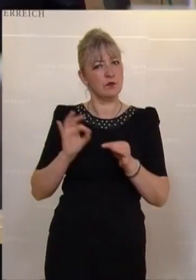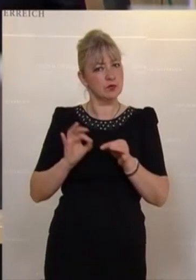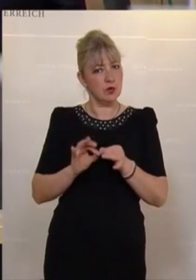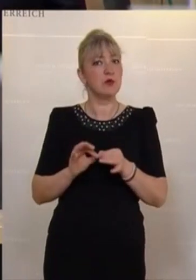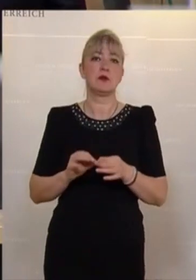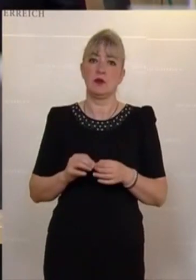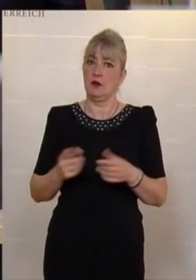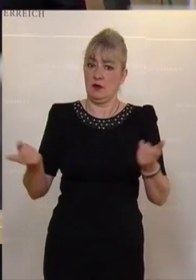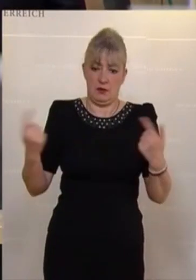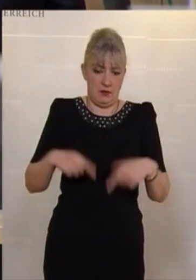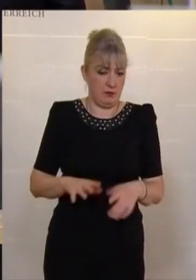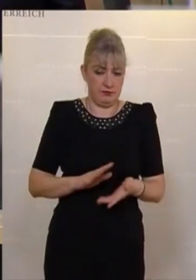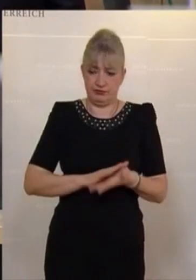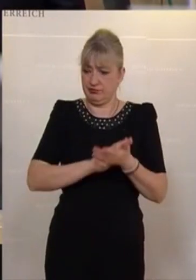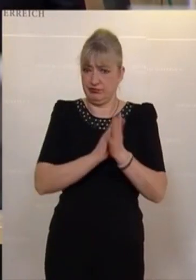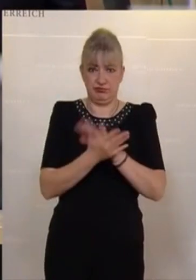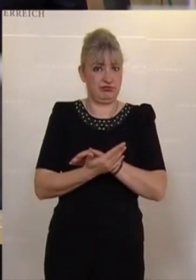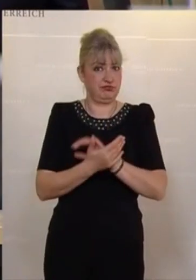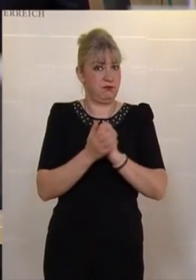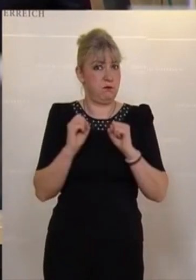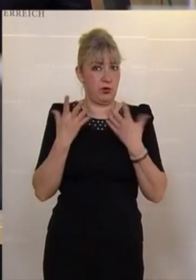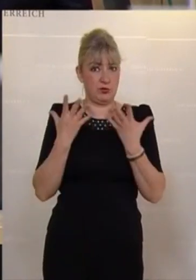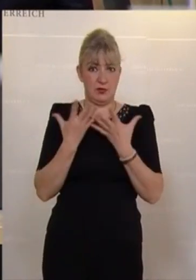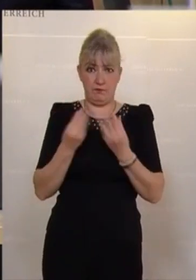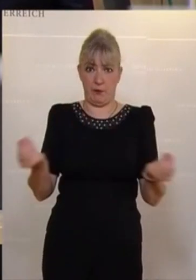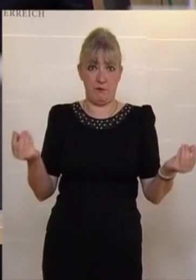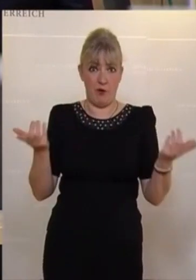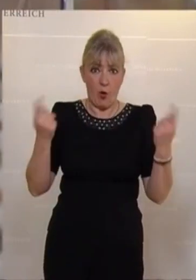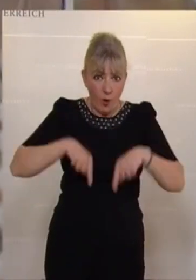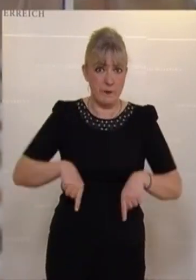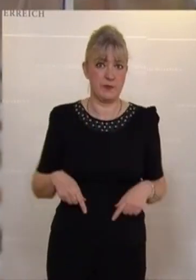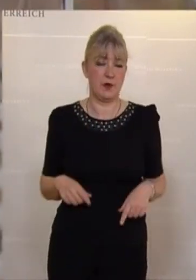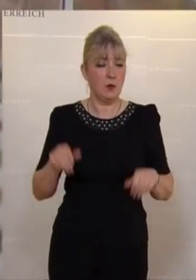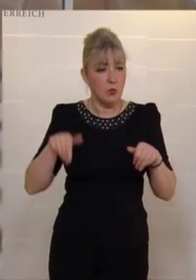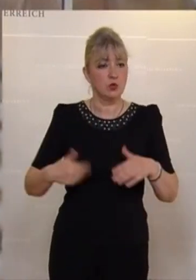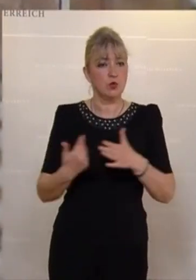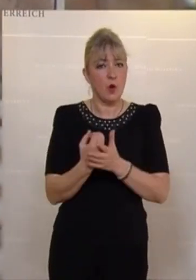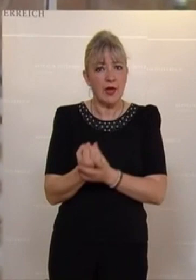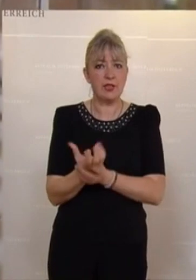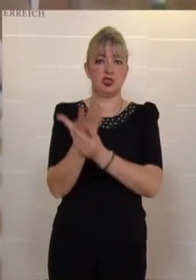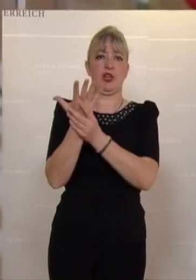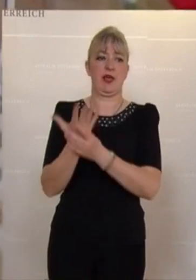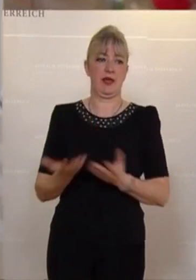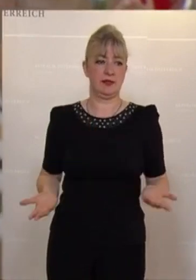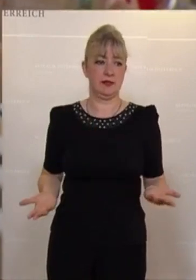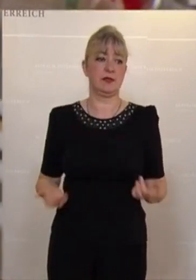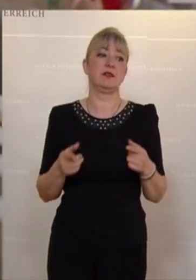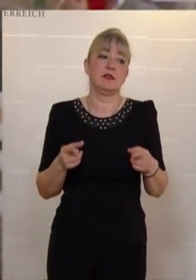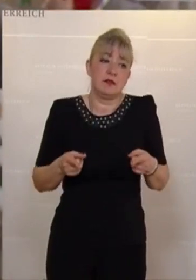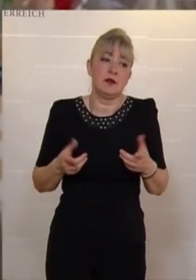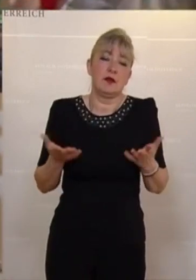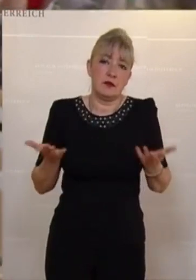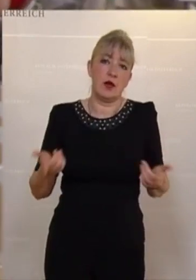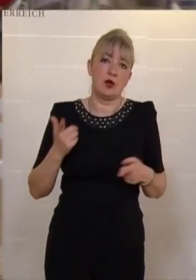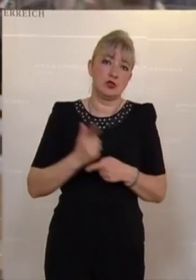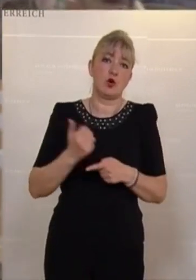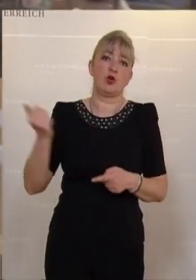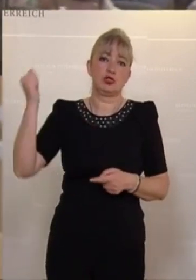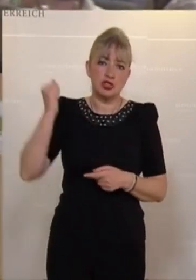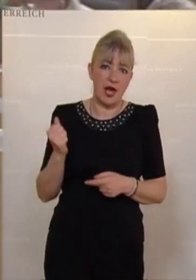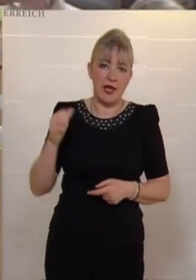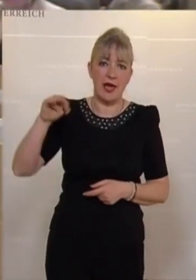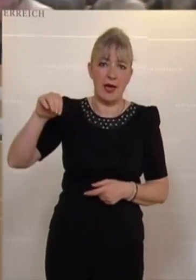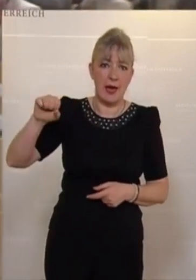funktioniert haben, die werden künftig sofort plötzlich wegbrechen. Neues muss entstehen können und es wurde schon Steyr,